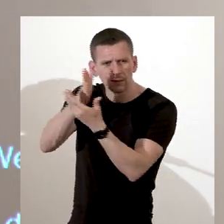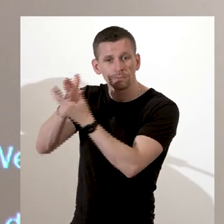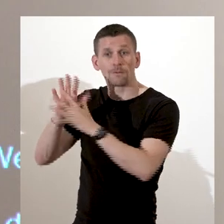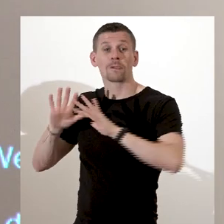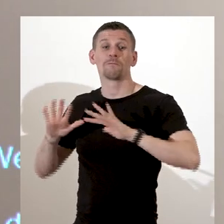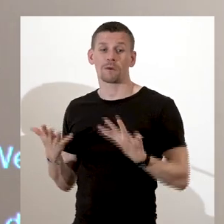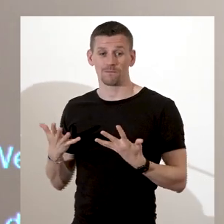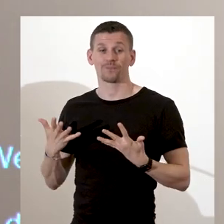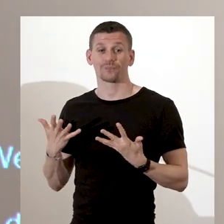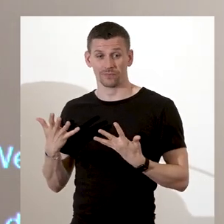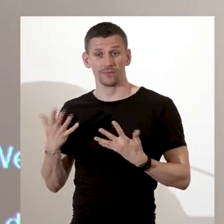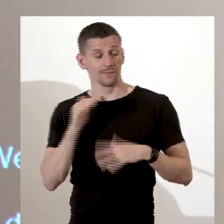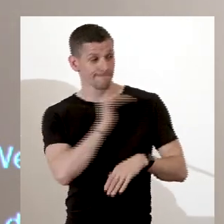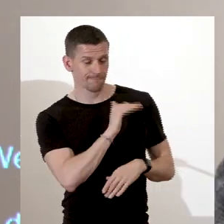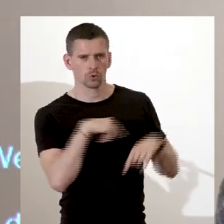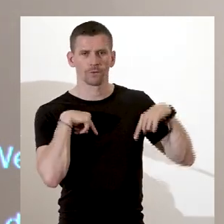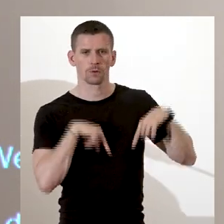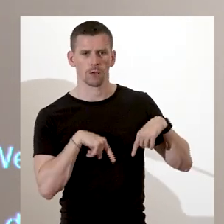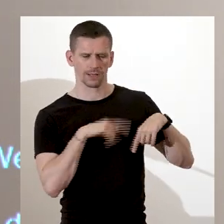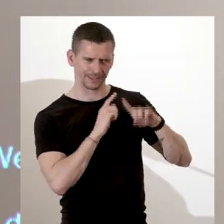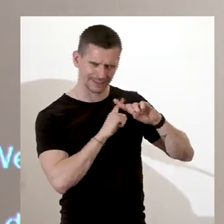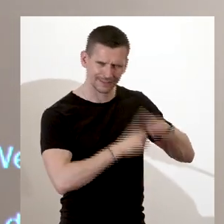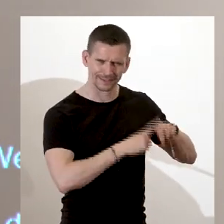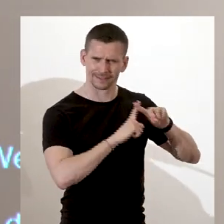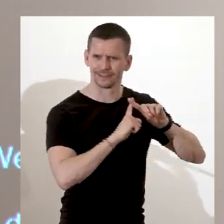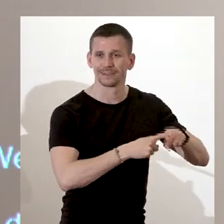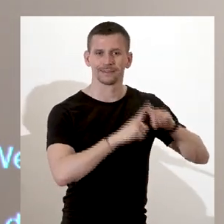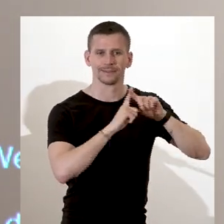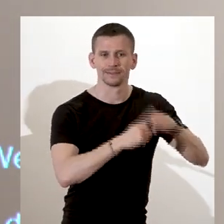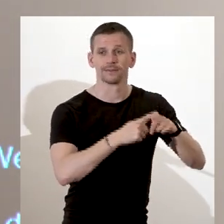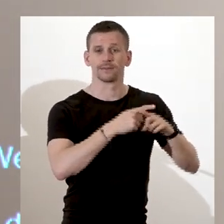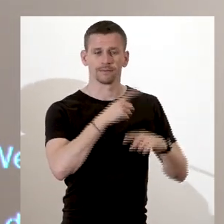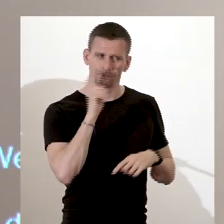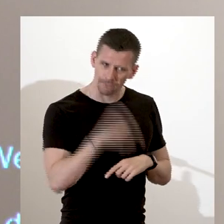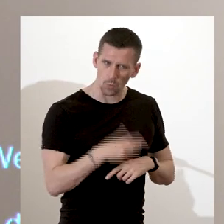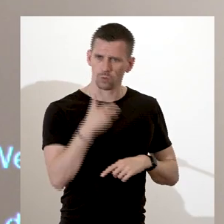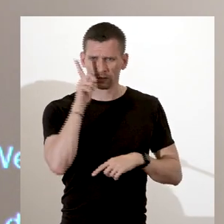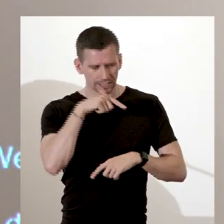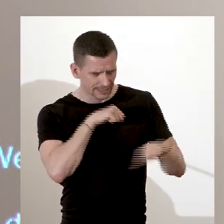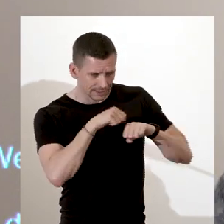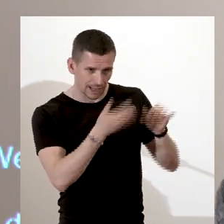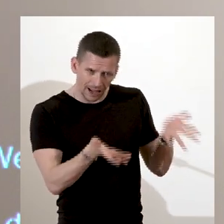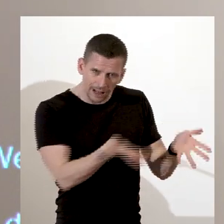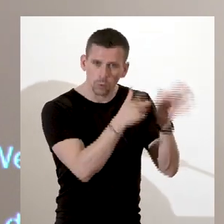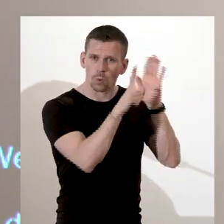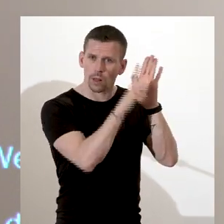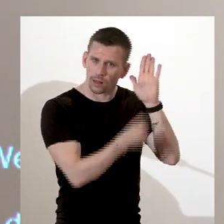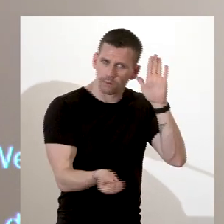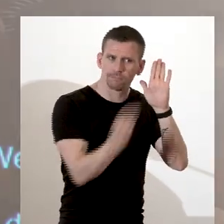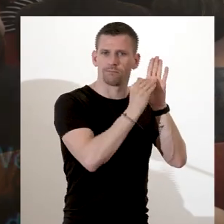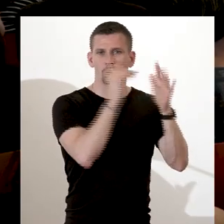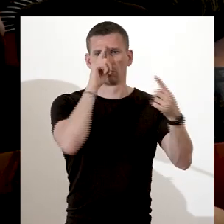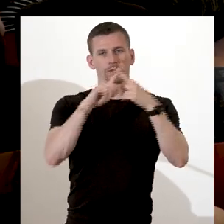l'époque, les députés, le Parlement, qu'il faut voter une loi qui va abolir la traite et qui sera donc essentielle et très importante.